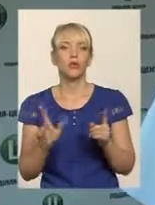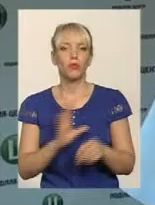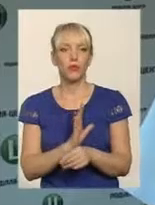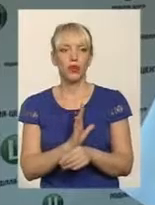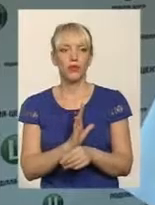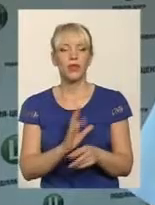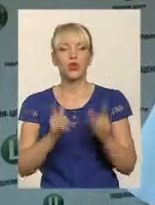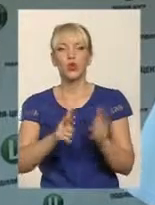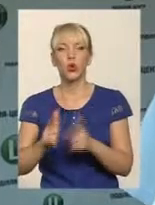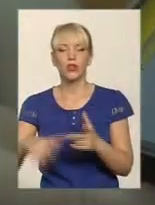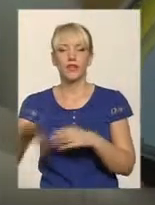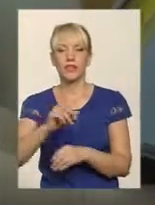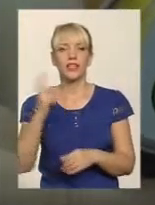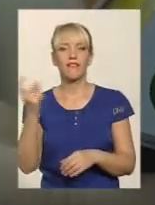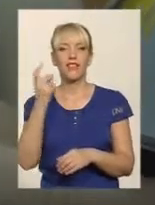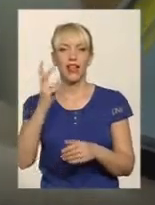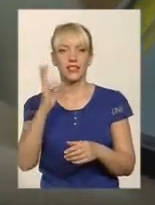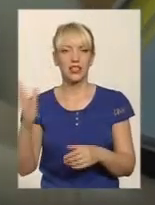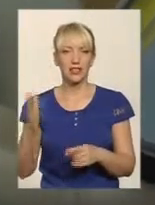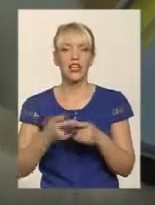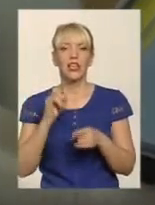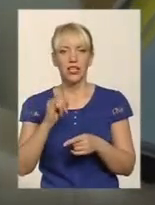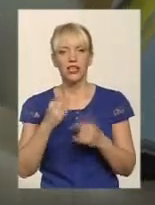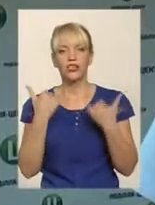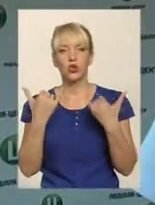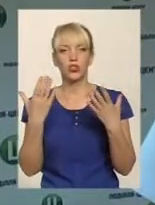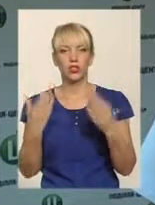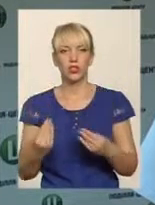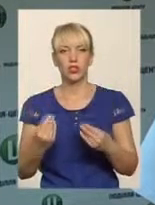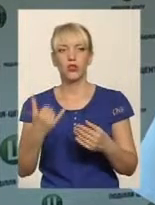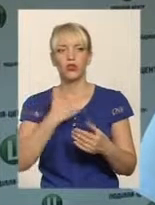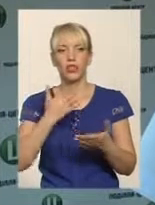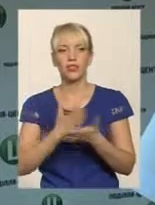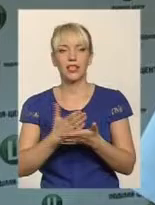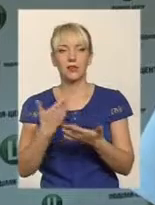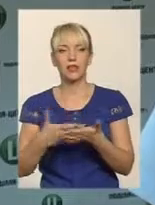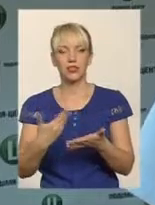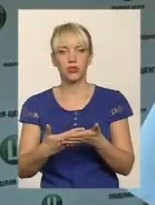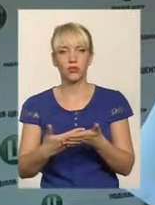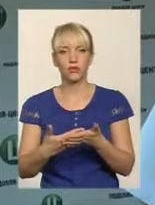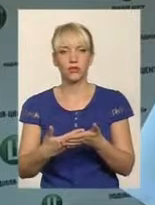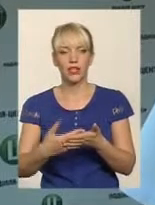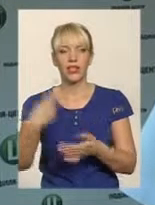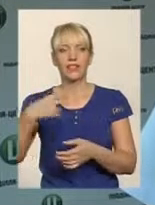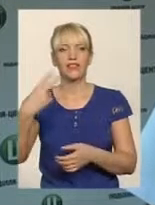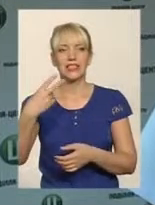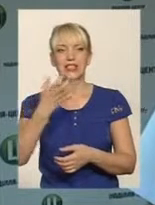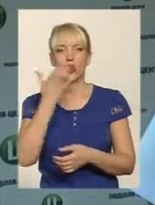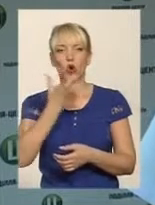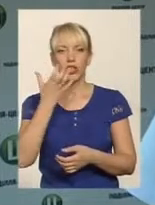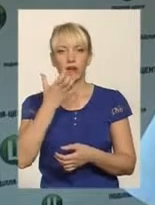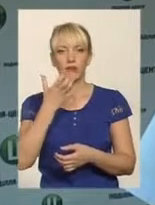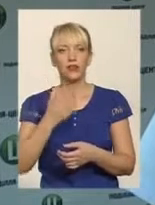згода усіх власників. І, знаєте, на сьогоднішній день десь у нас є близько вже 20 таких